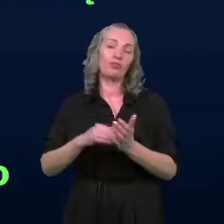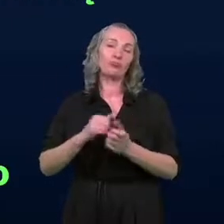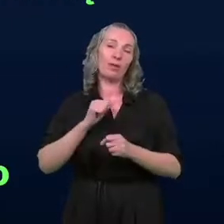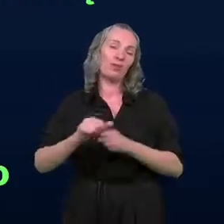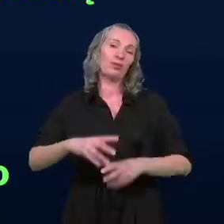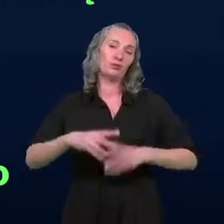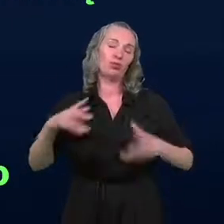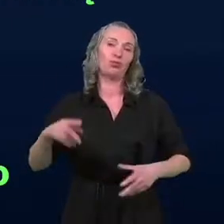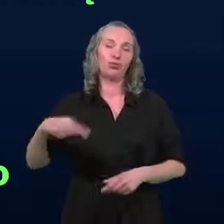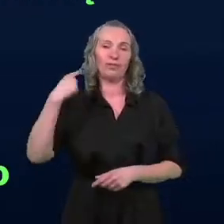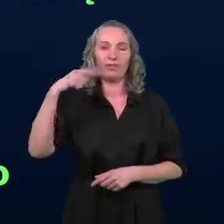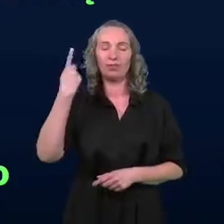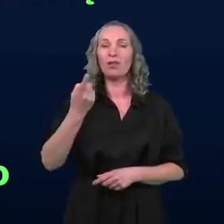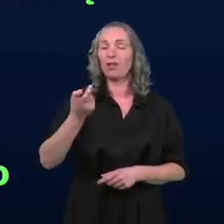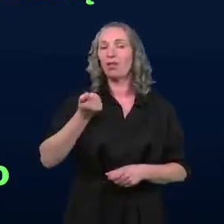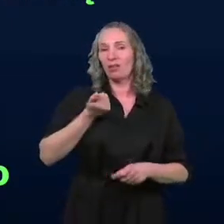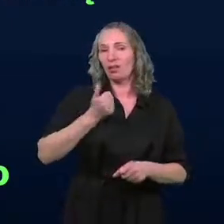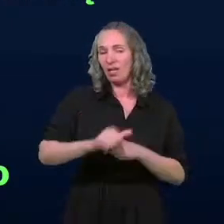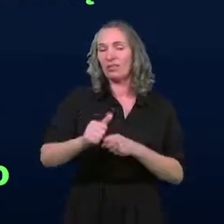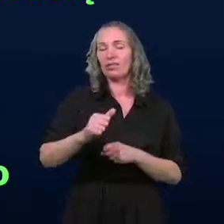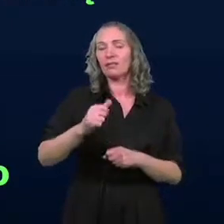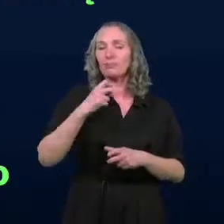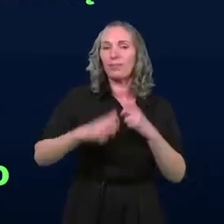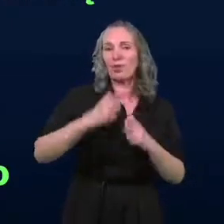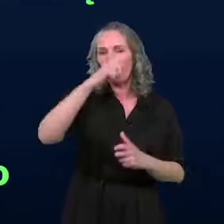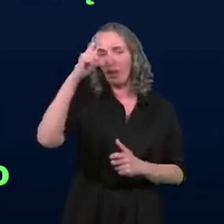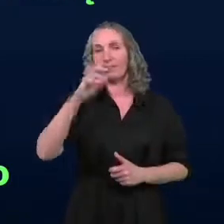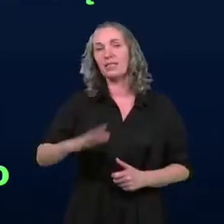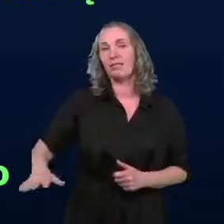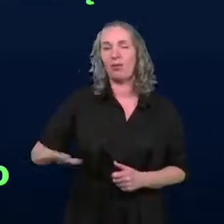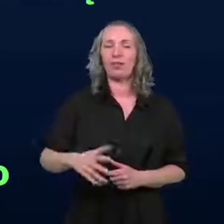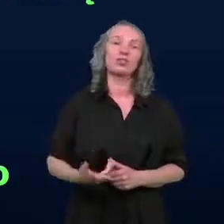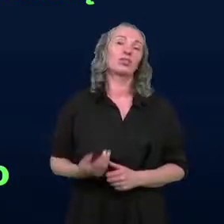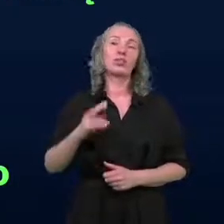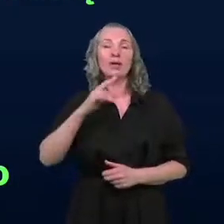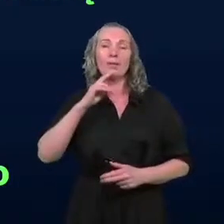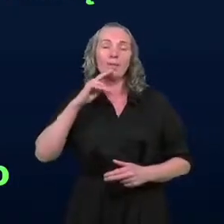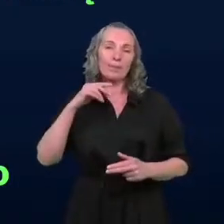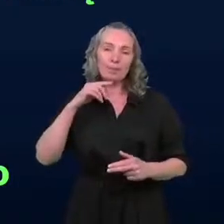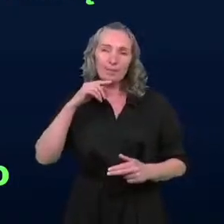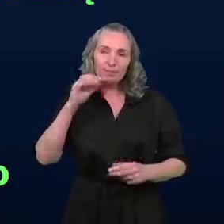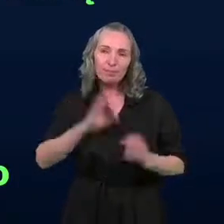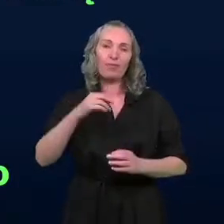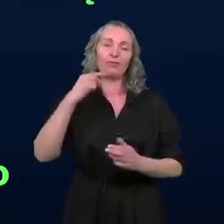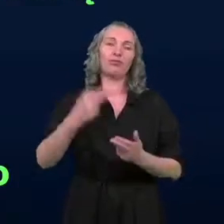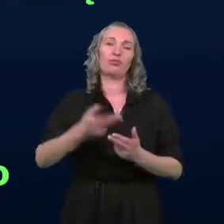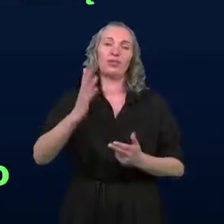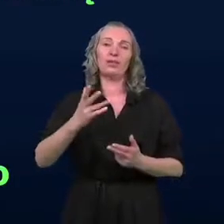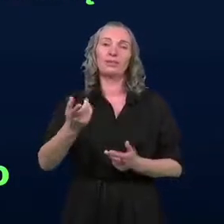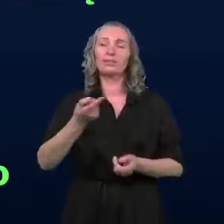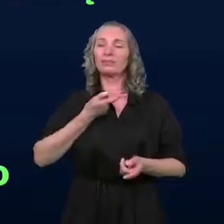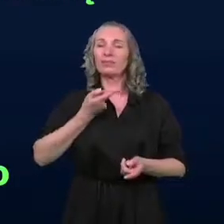ogromne. I to jest naprawdę ważki problem społeczny. Niestety, i to powtórzę z pełną odpowiedzialnością za słowa, kompletnie